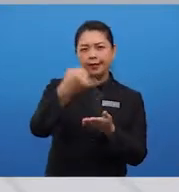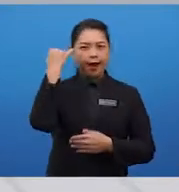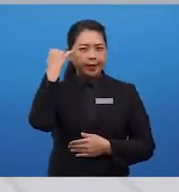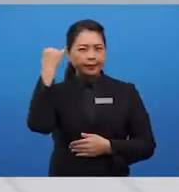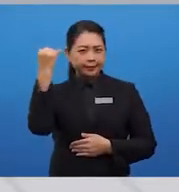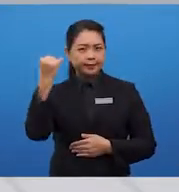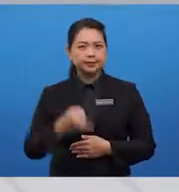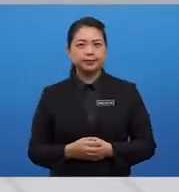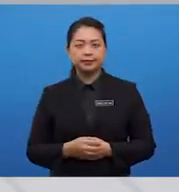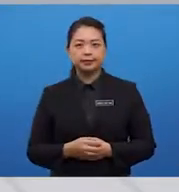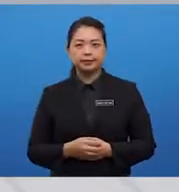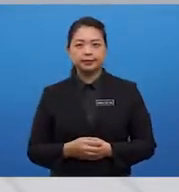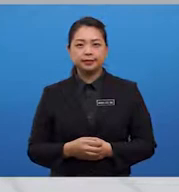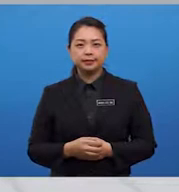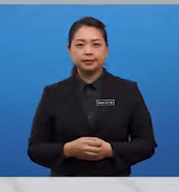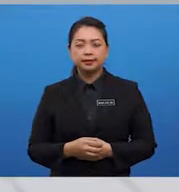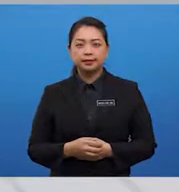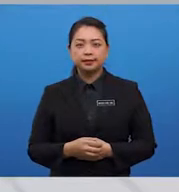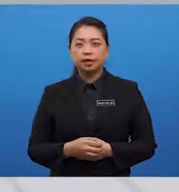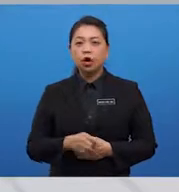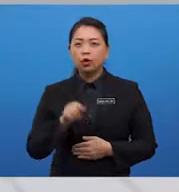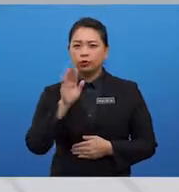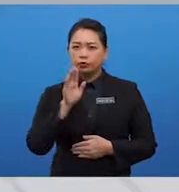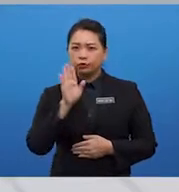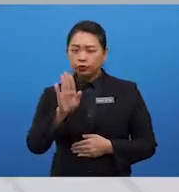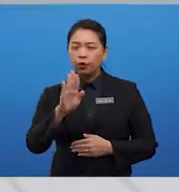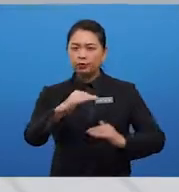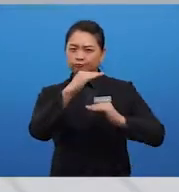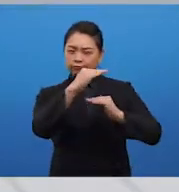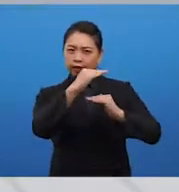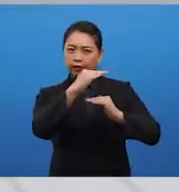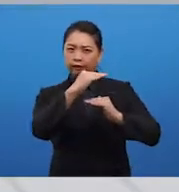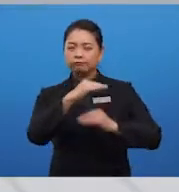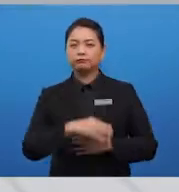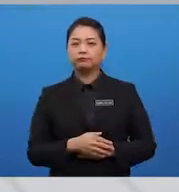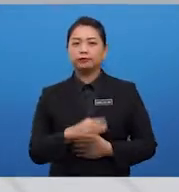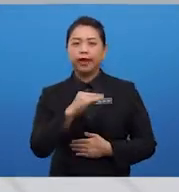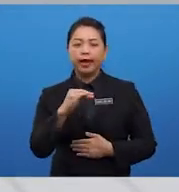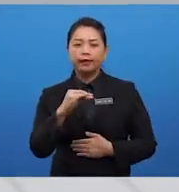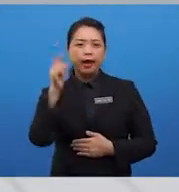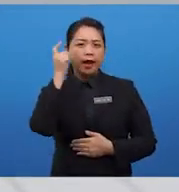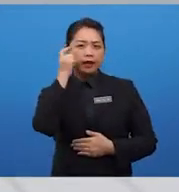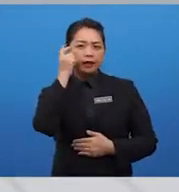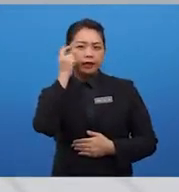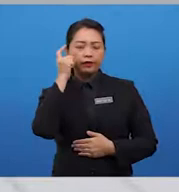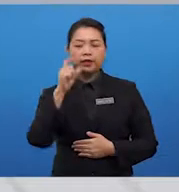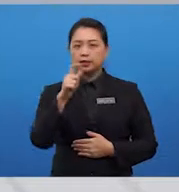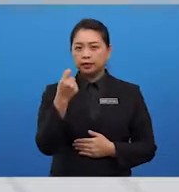anda perlu tahu genre, penerbangan penerbangan dan mengenai hubungan